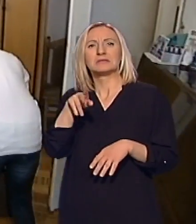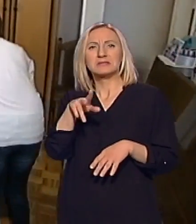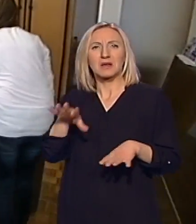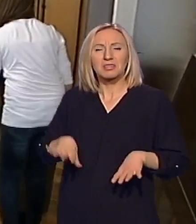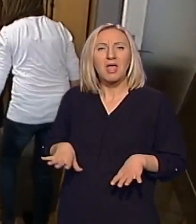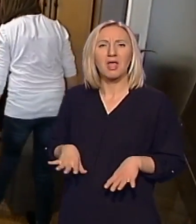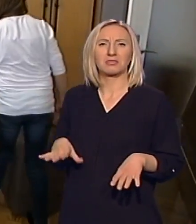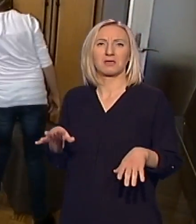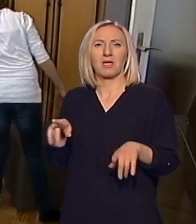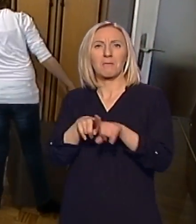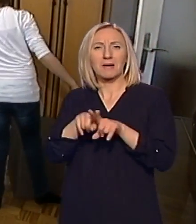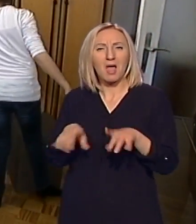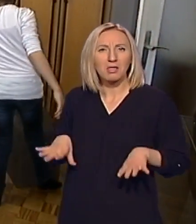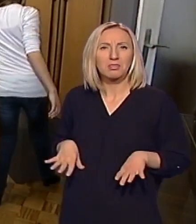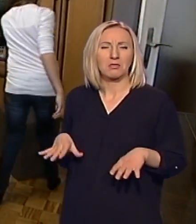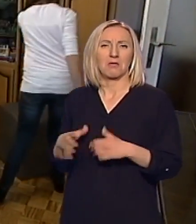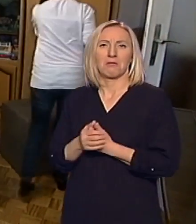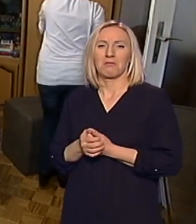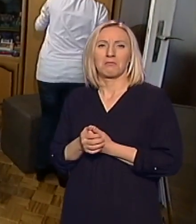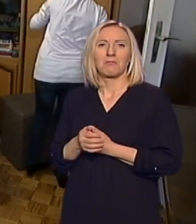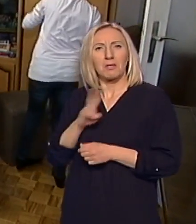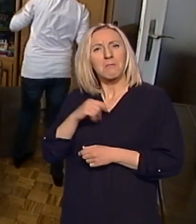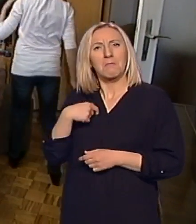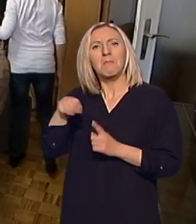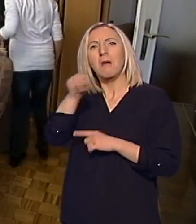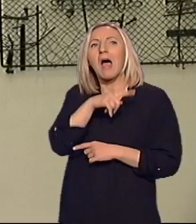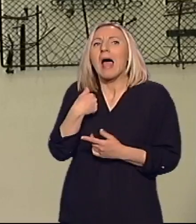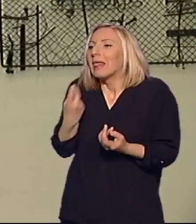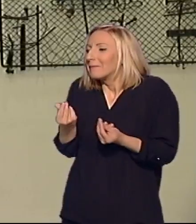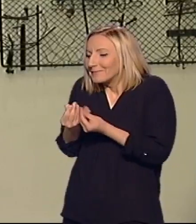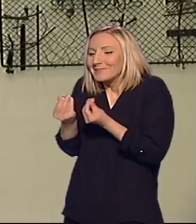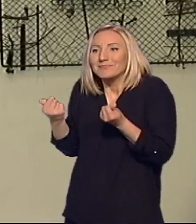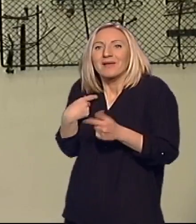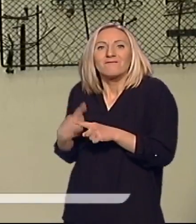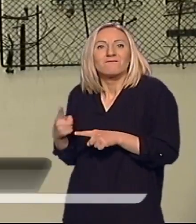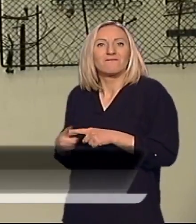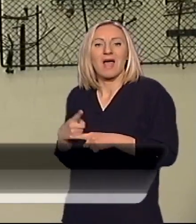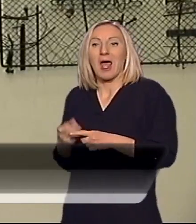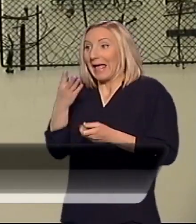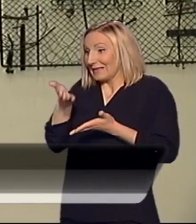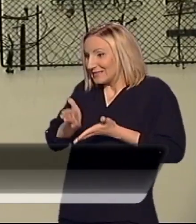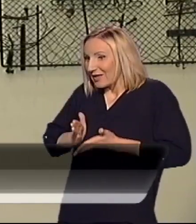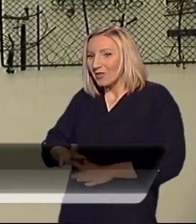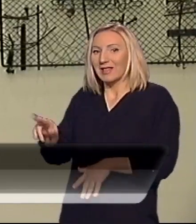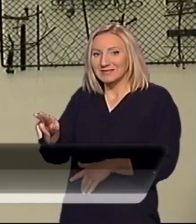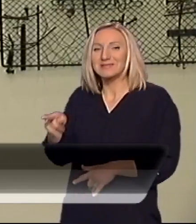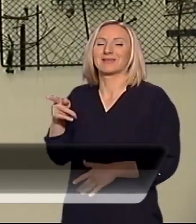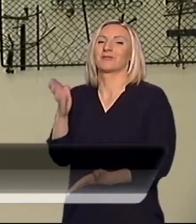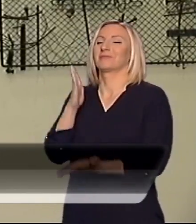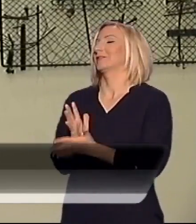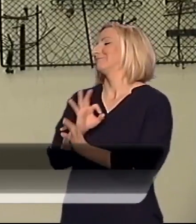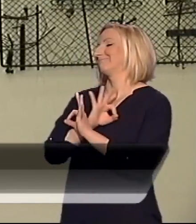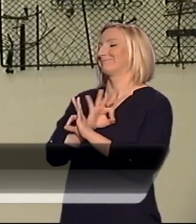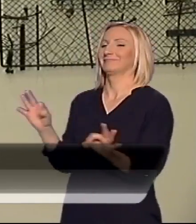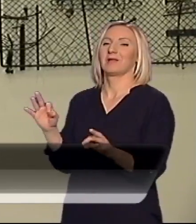brata, ali... Uvijek uvek mi je nešto nedostajalo i onda kada se ona rodila, to je nekako bilo to,